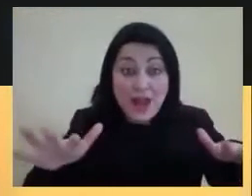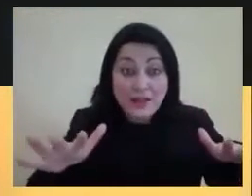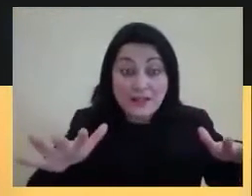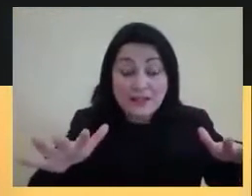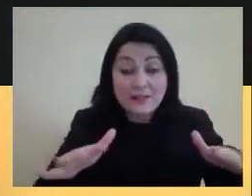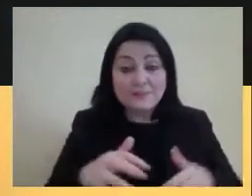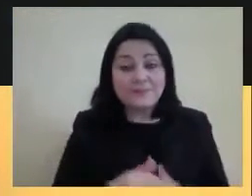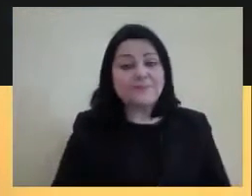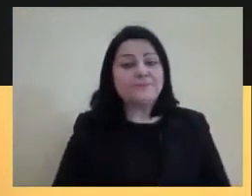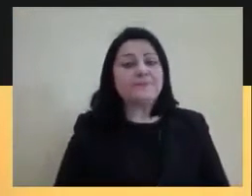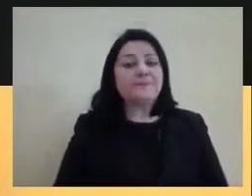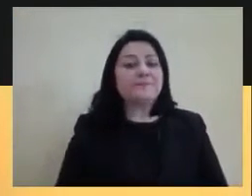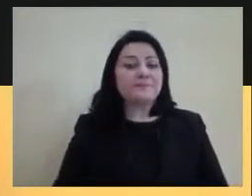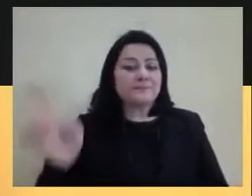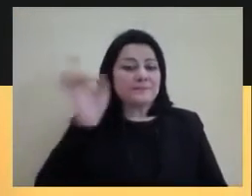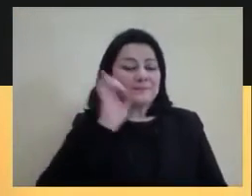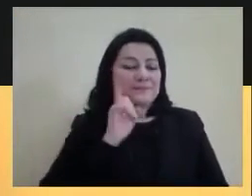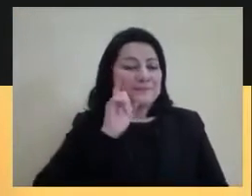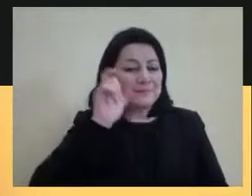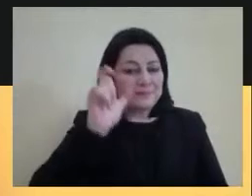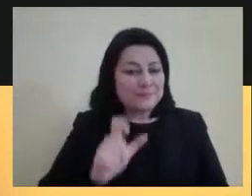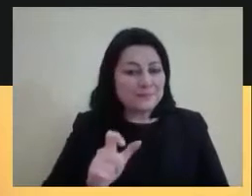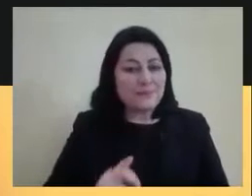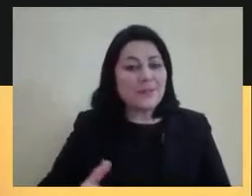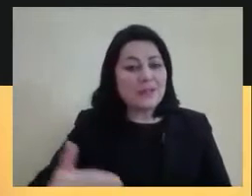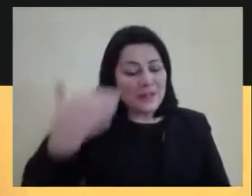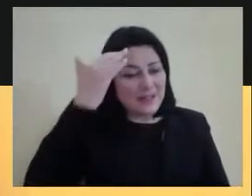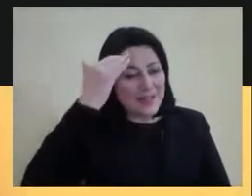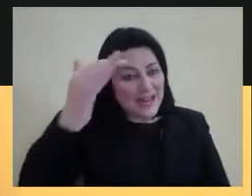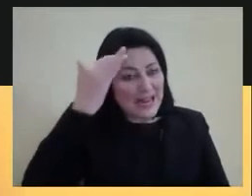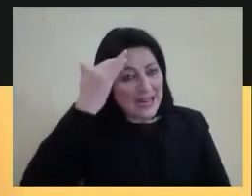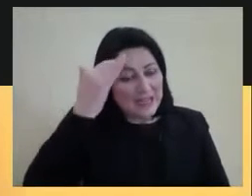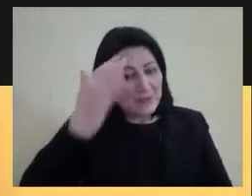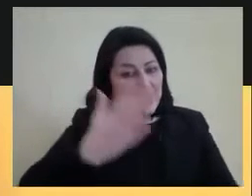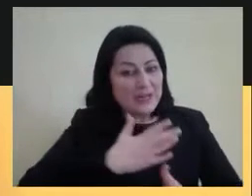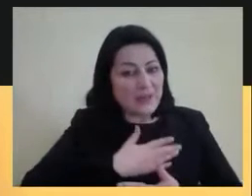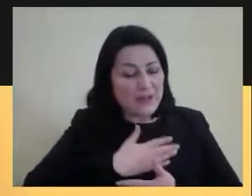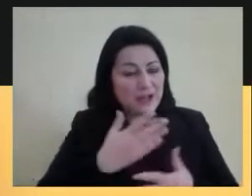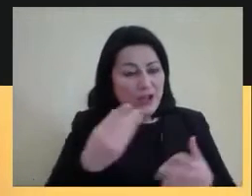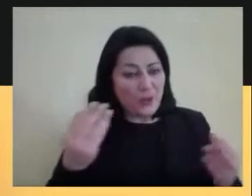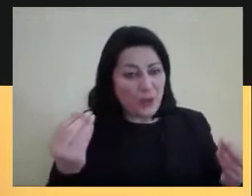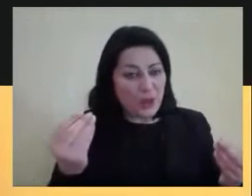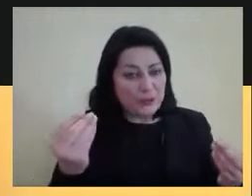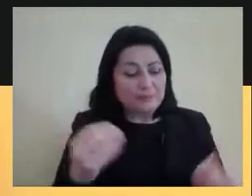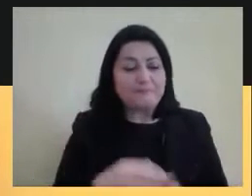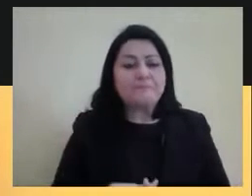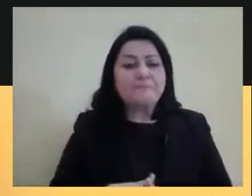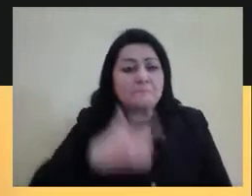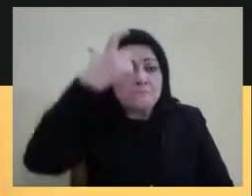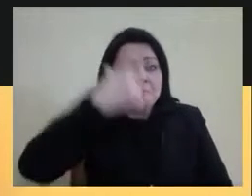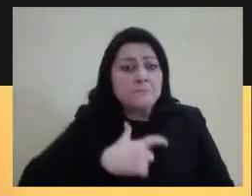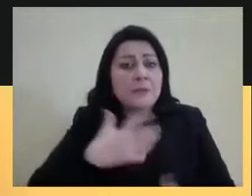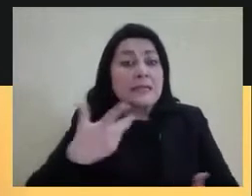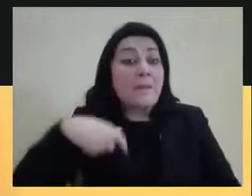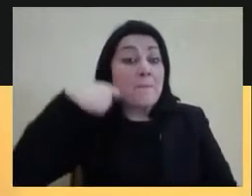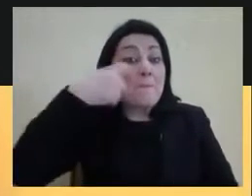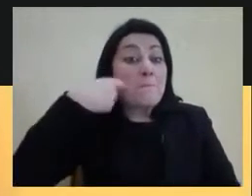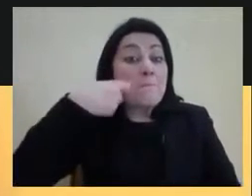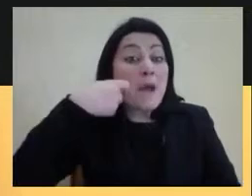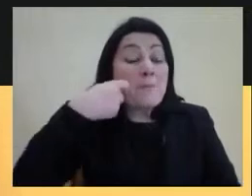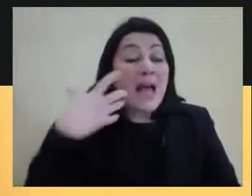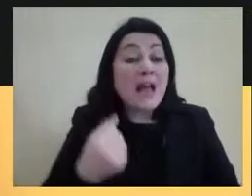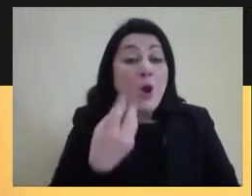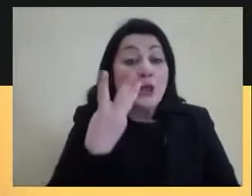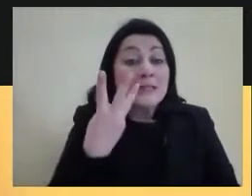Καλησπέρα και ευχαριστώ πολύ για το πράγμα που μας δίνετε. Ως μητέρα τριών παιδιών, ανησυχώ πολύ για την εκπαίδευσή τους σε ό,τι έχει να